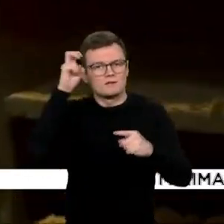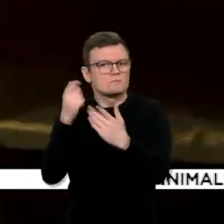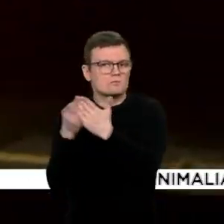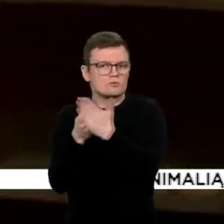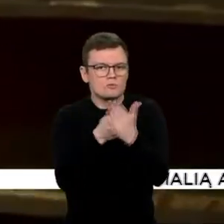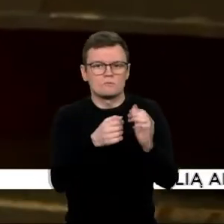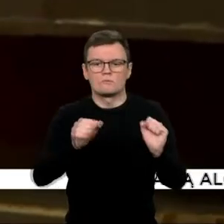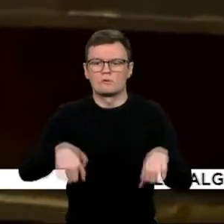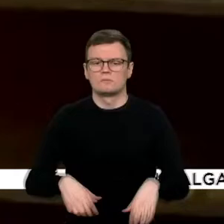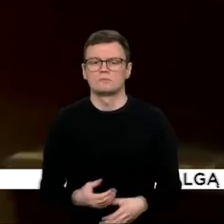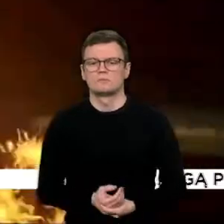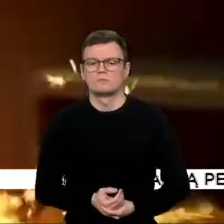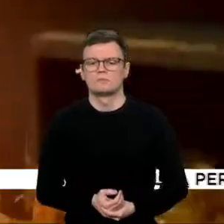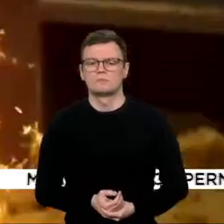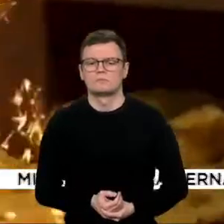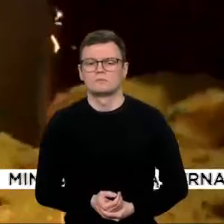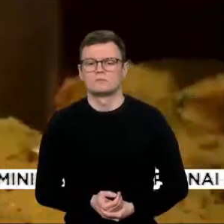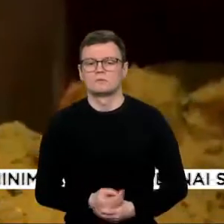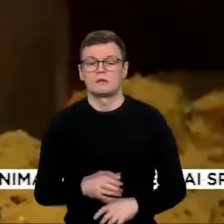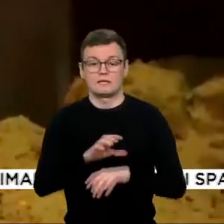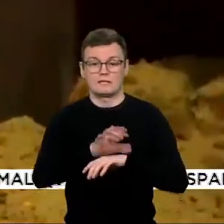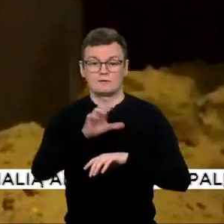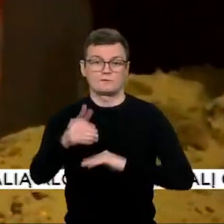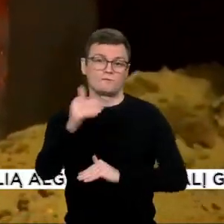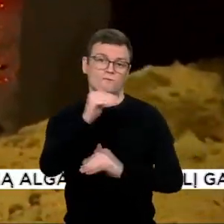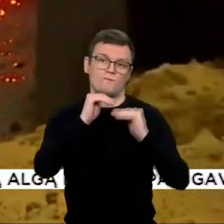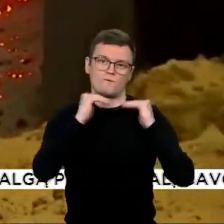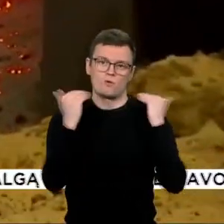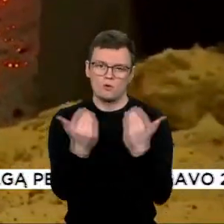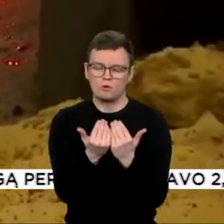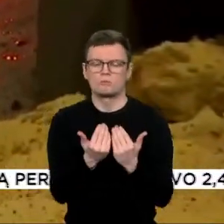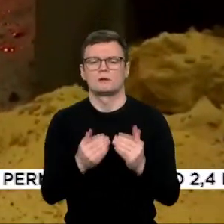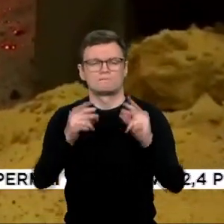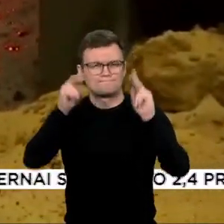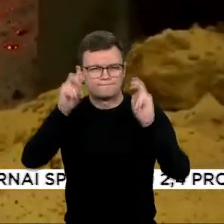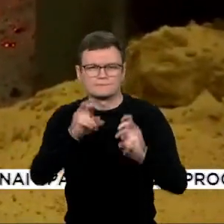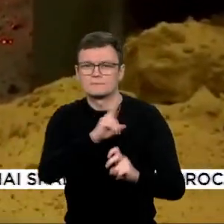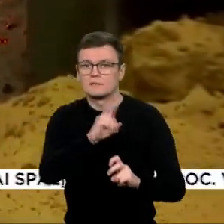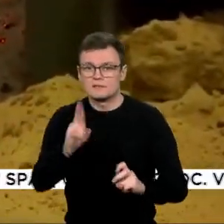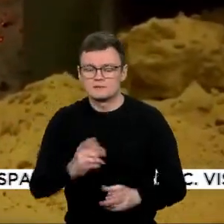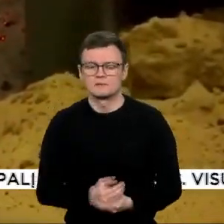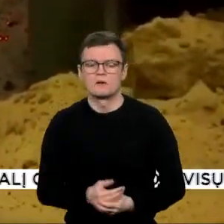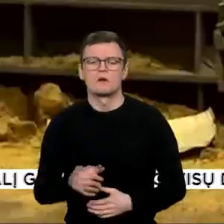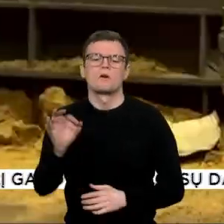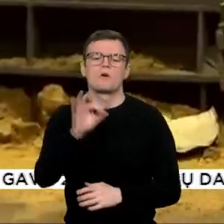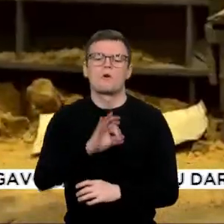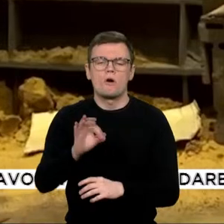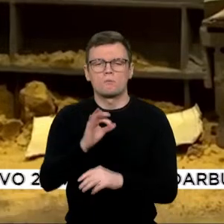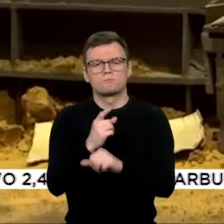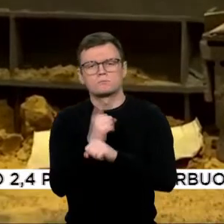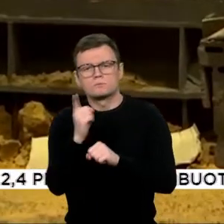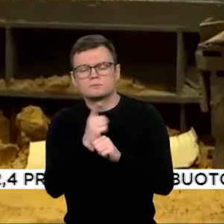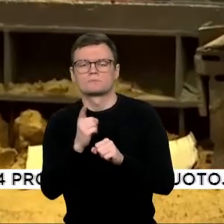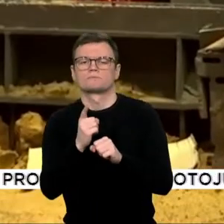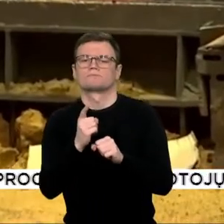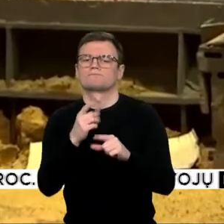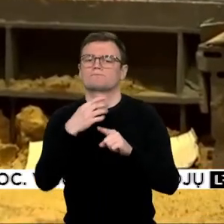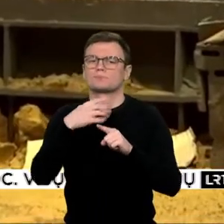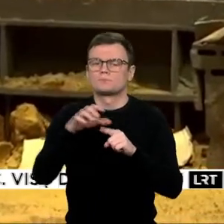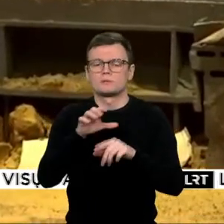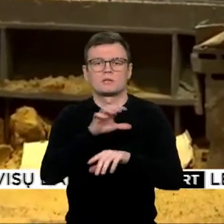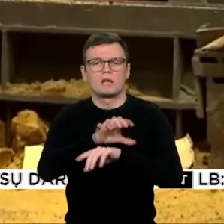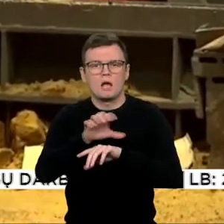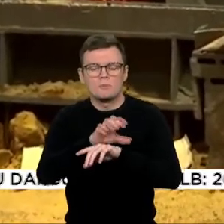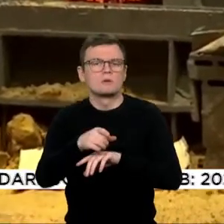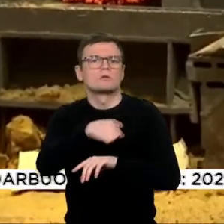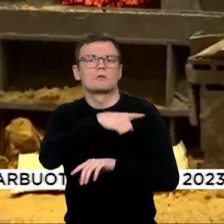Pasak investuotojų formų analitikų tikėtina, dėl artilerijos amunicijos gamyklos konkuruoja ne viena valstybė. Bet jeigu jį išties atsiras